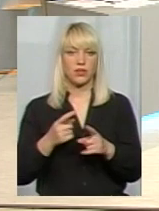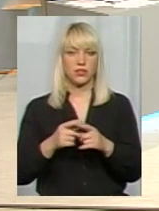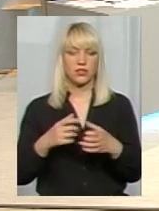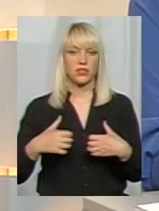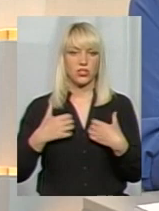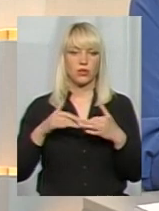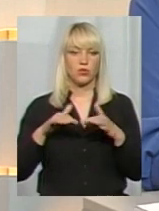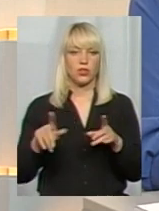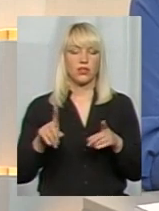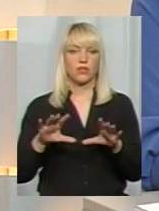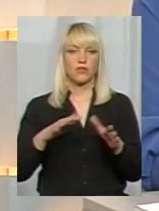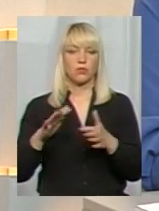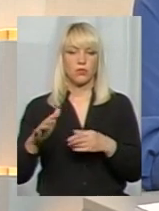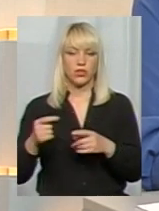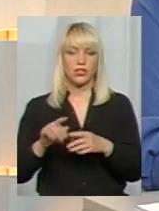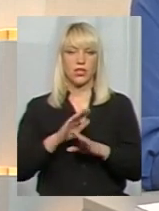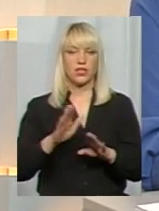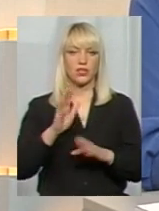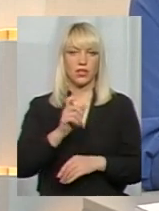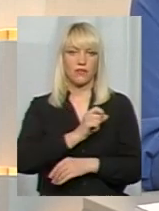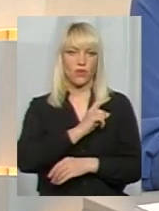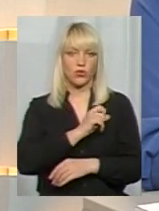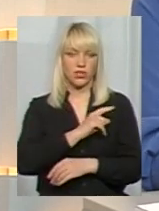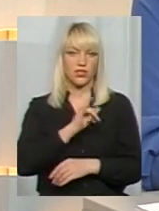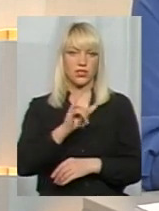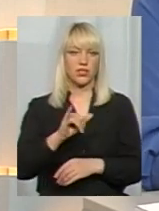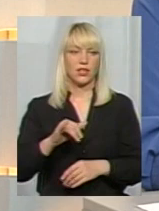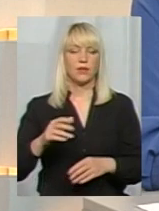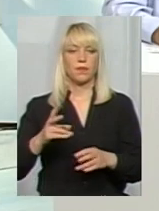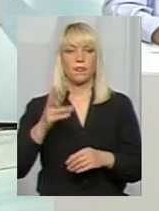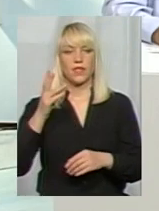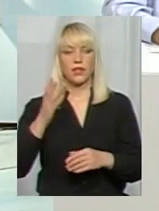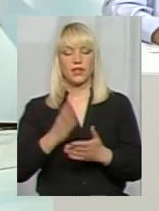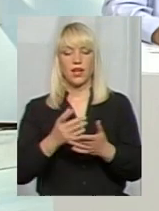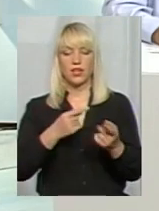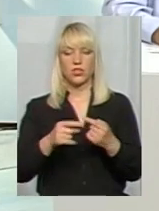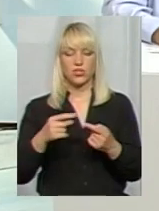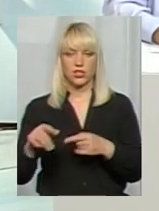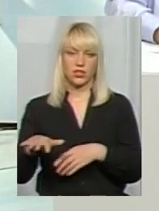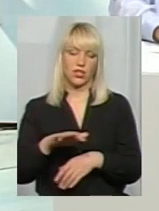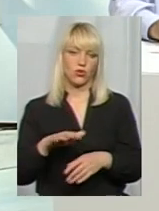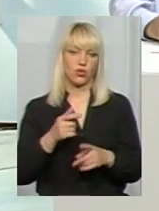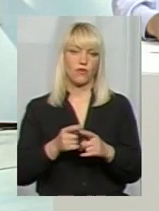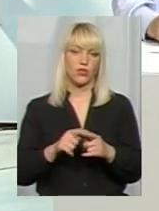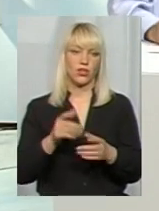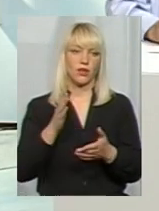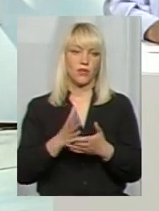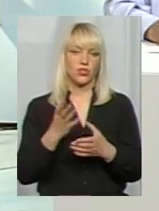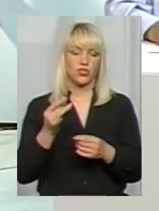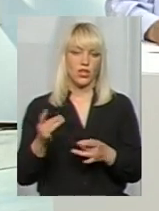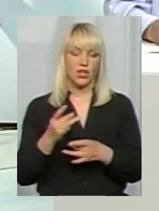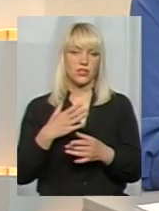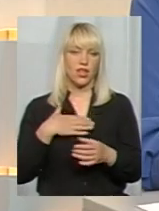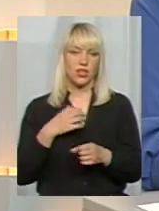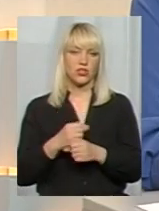відбулися не тільки в Одесі, ми знаємо, але і на інших територіях, вони мають нас ще раз налаштувати